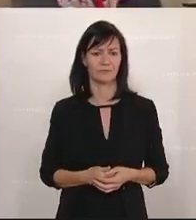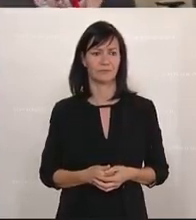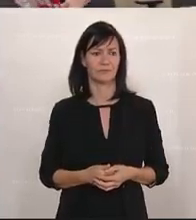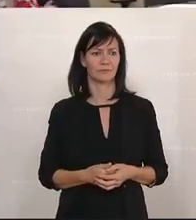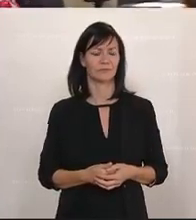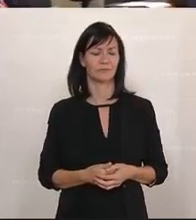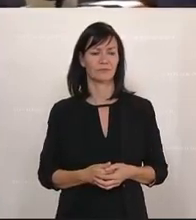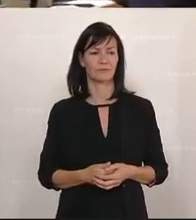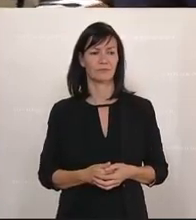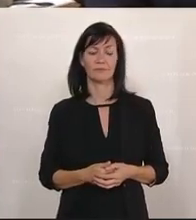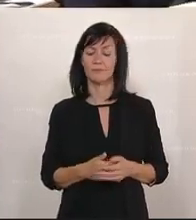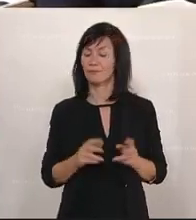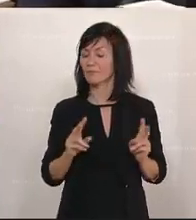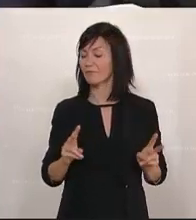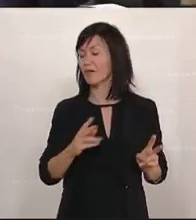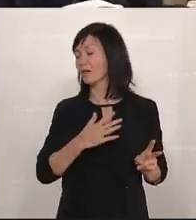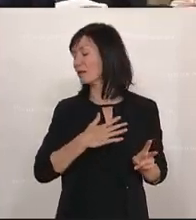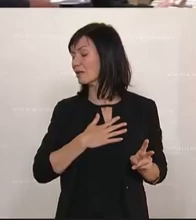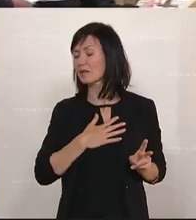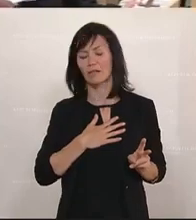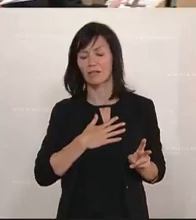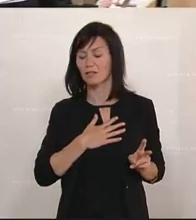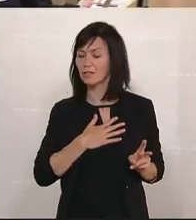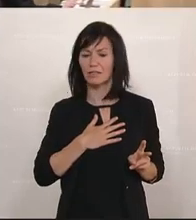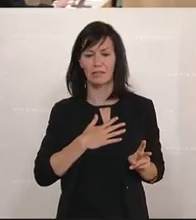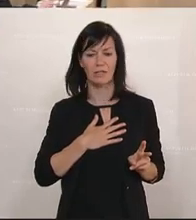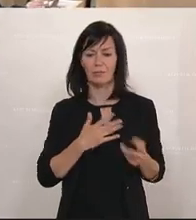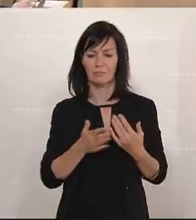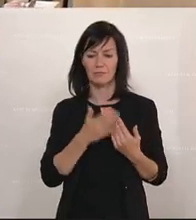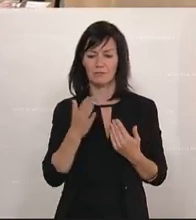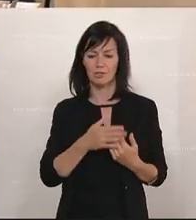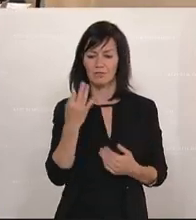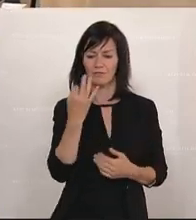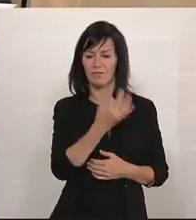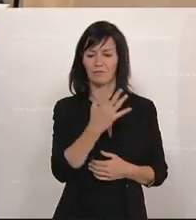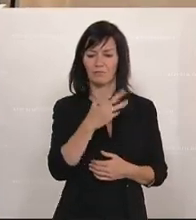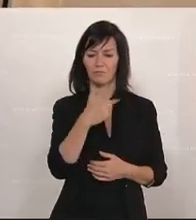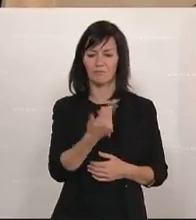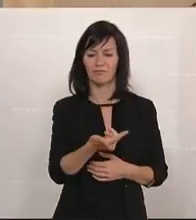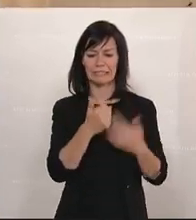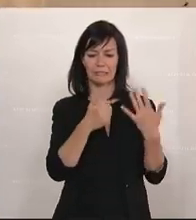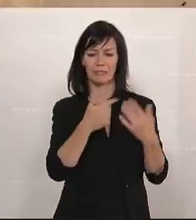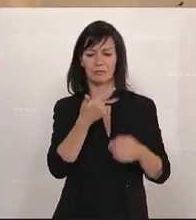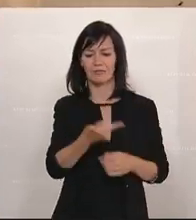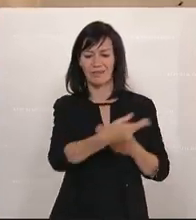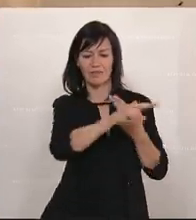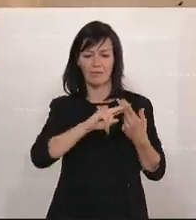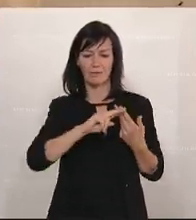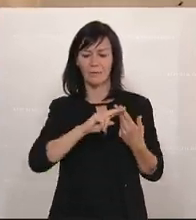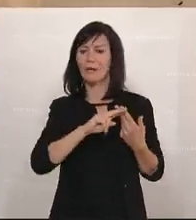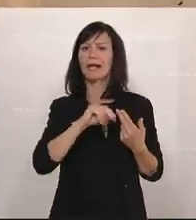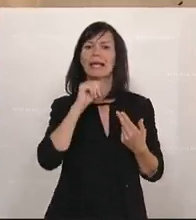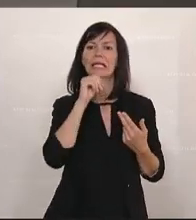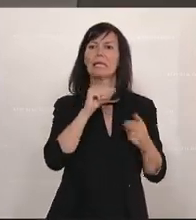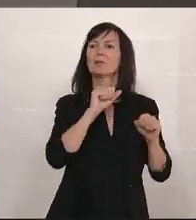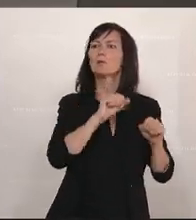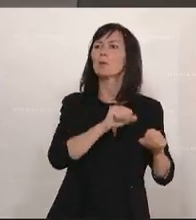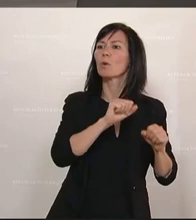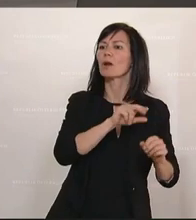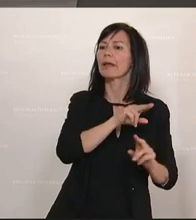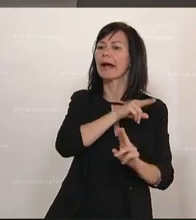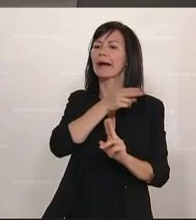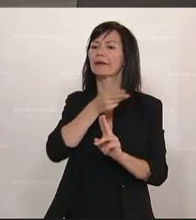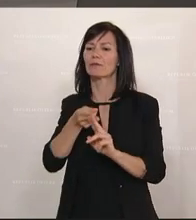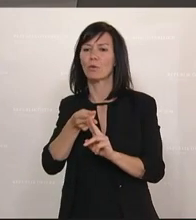Auf eine, beispielsweise auf die Frage 25 und 26 zu antworten, es ist nicht möglich zu antworten.